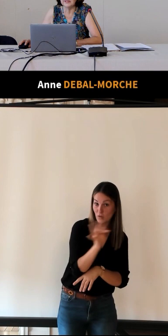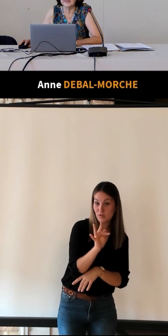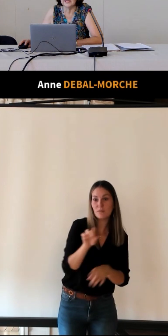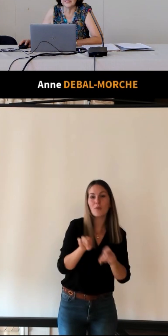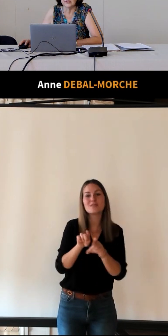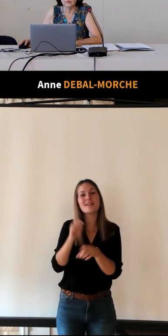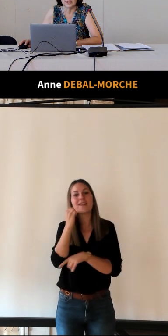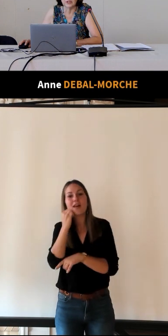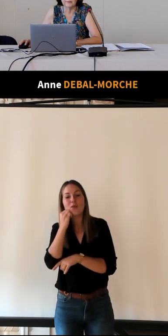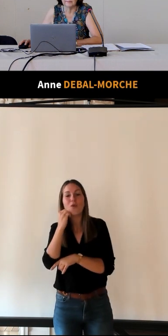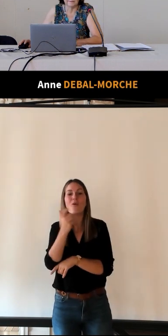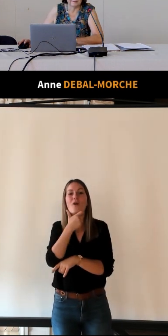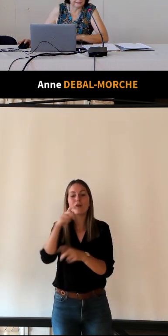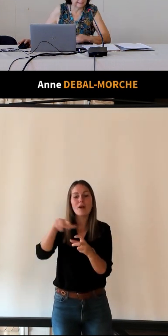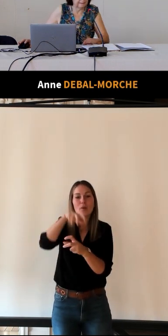muffins et des sandwiches.